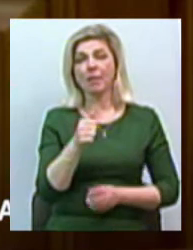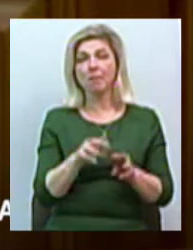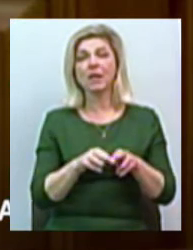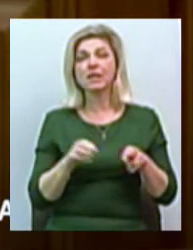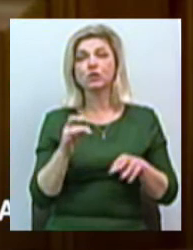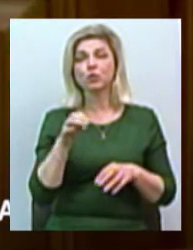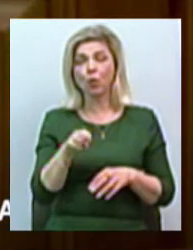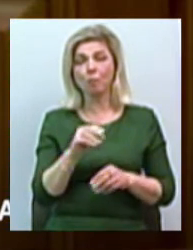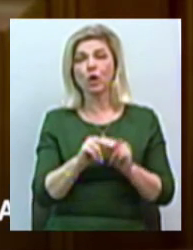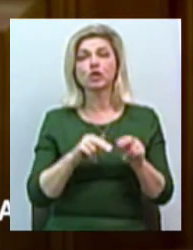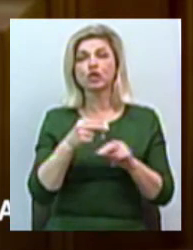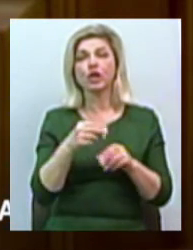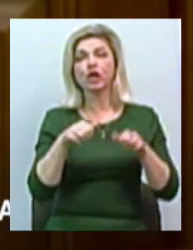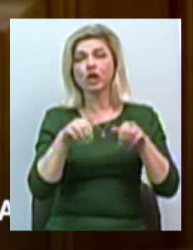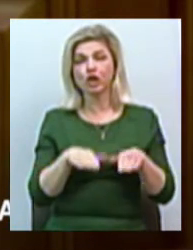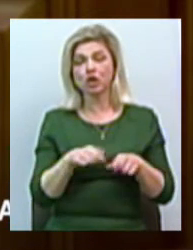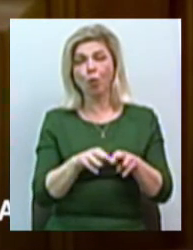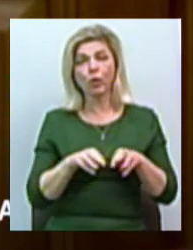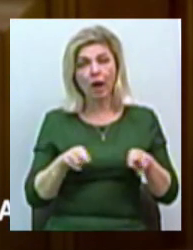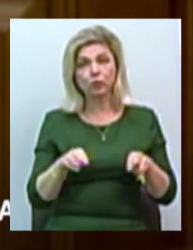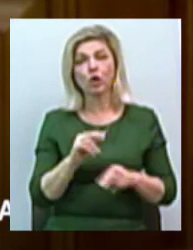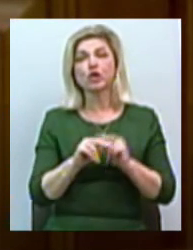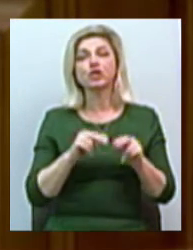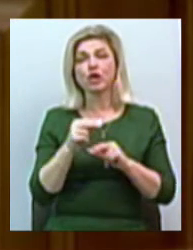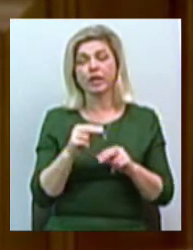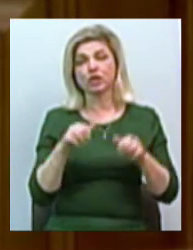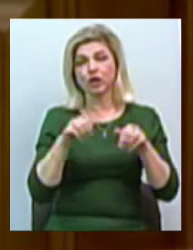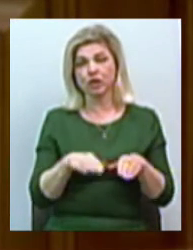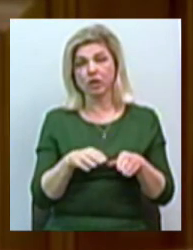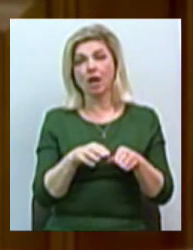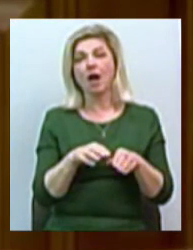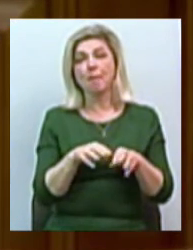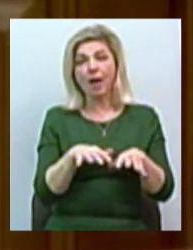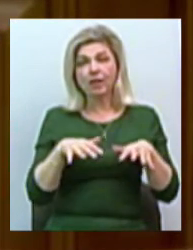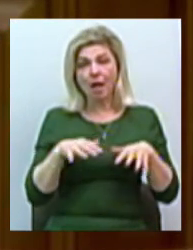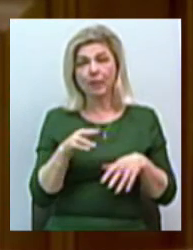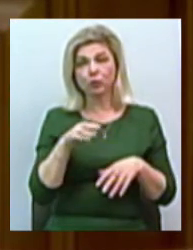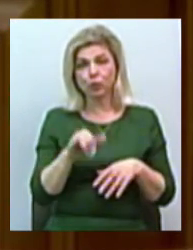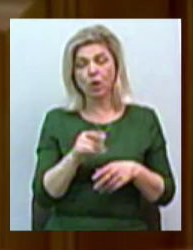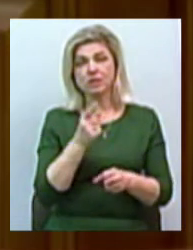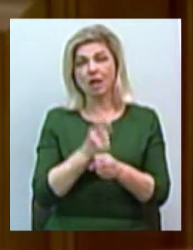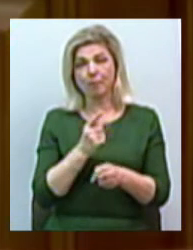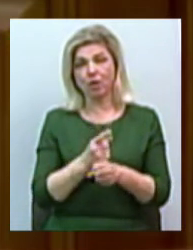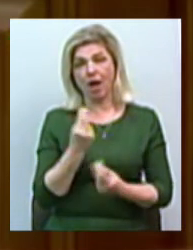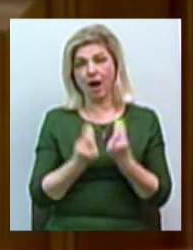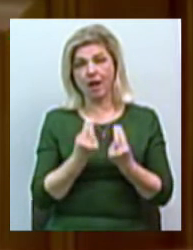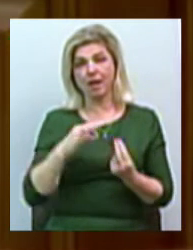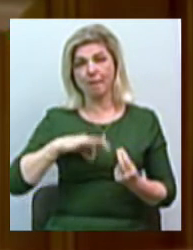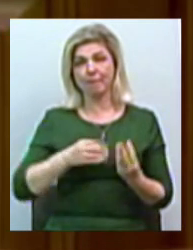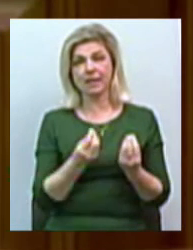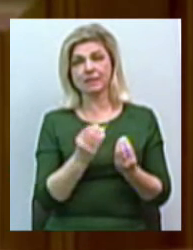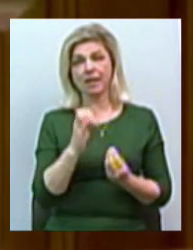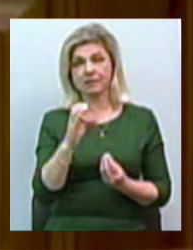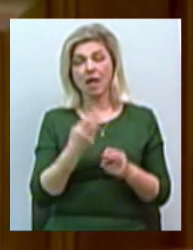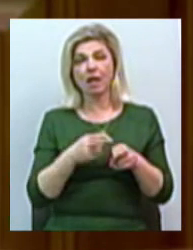який і через рішення уряду, і через рішення парламенту заборонили гральний бізнес, який